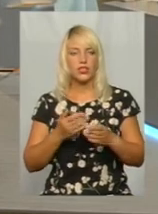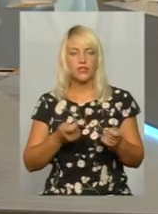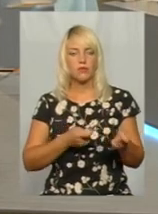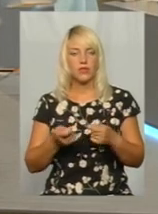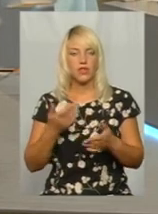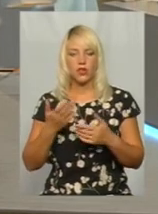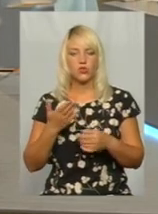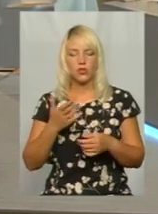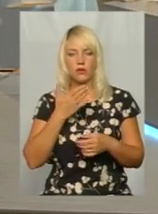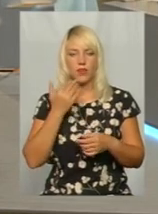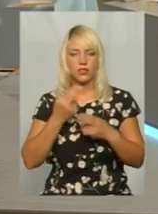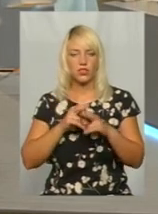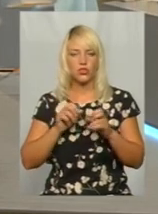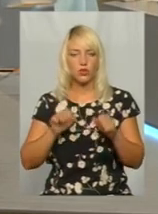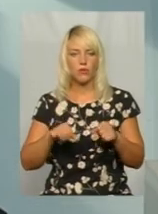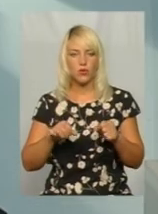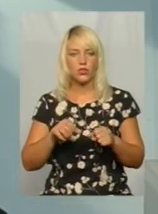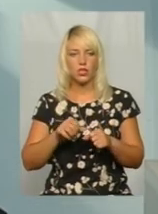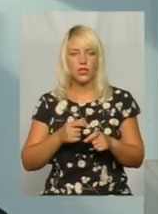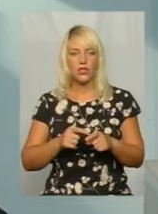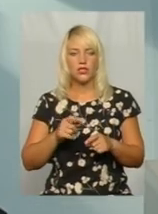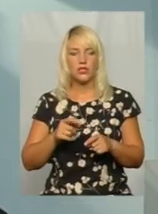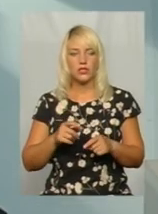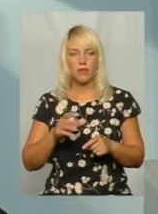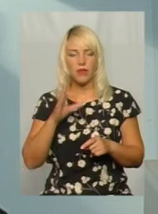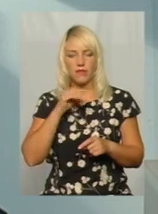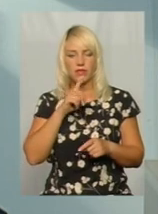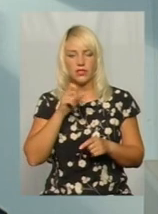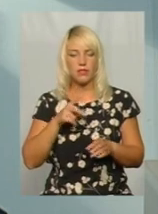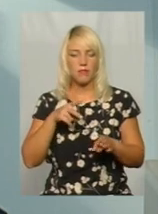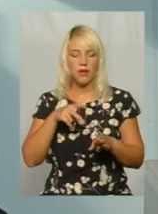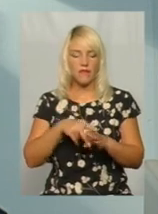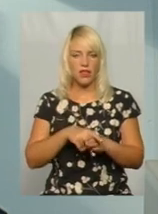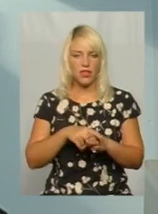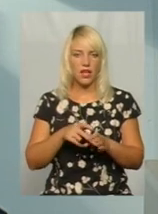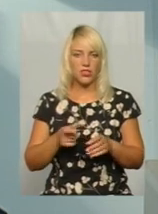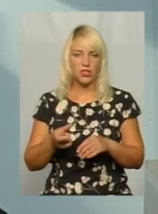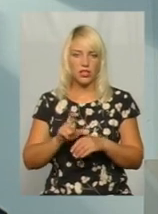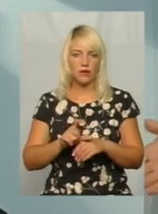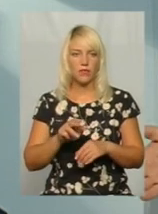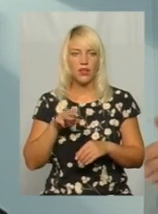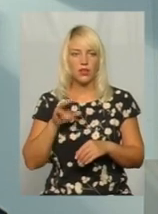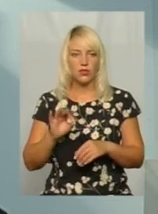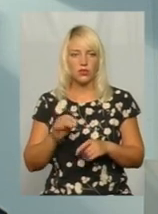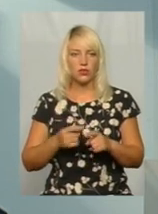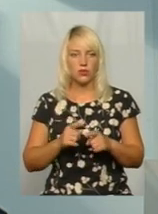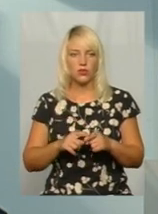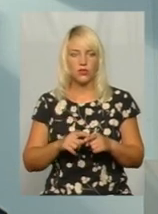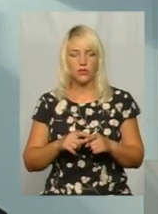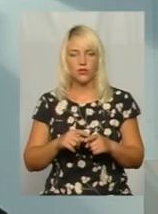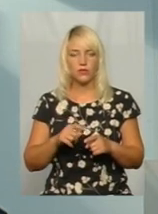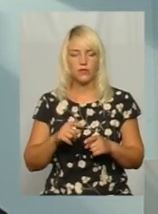перевізника немає технічної можливості проводити перевантаження, він згідний оплатити повний кілометраж, проводиться